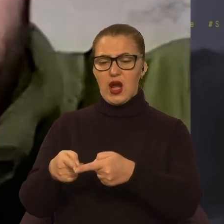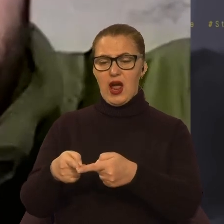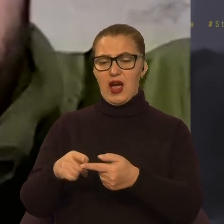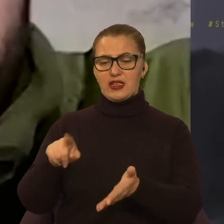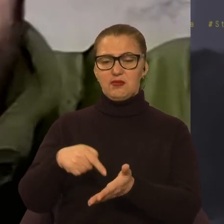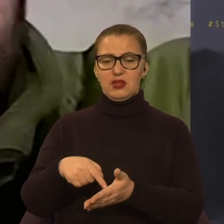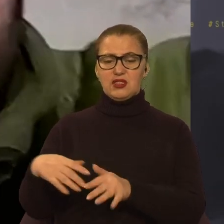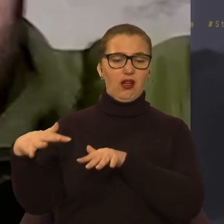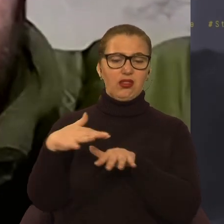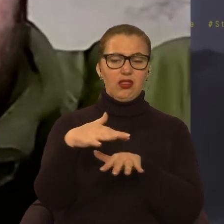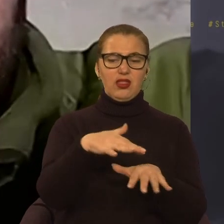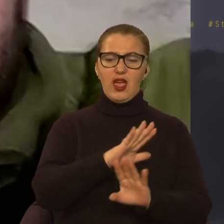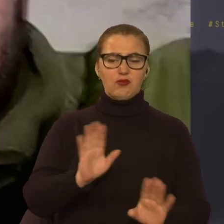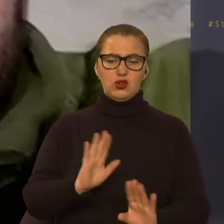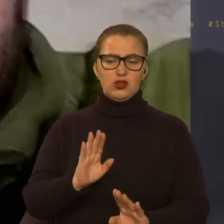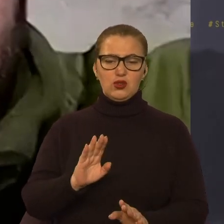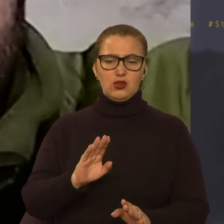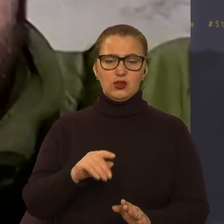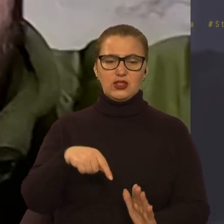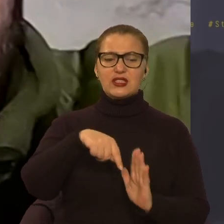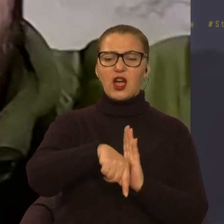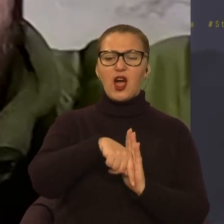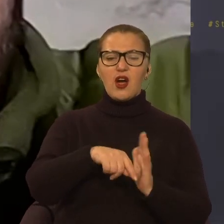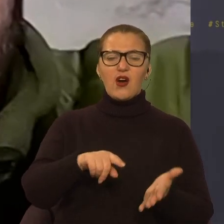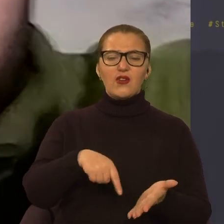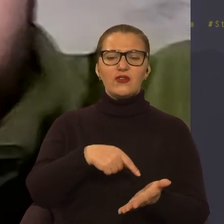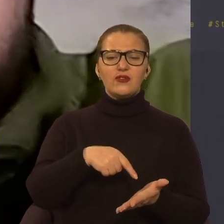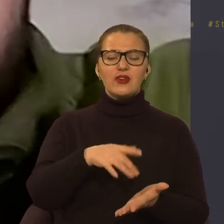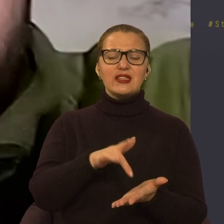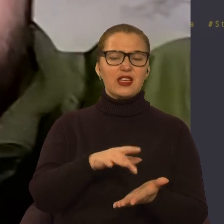не просунулися в глиб міста, вони там несуть величезні втрати.